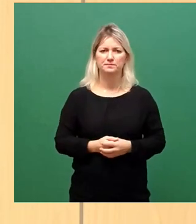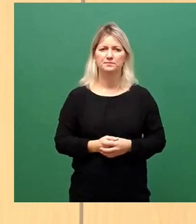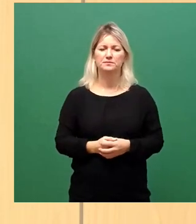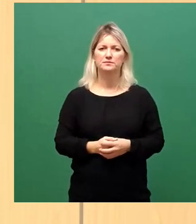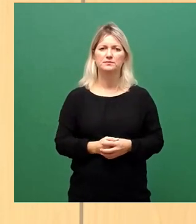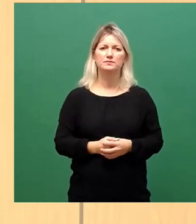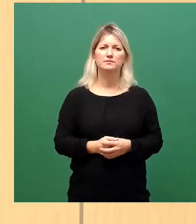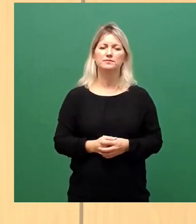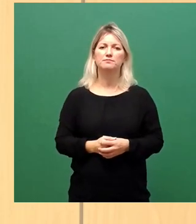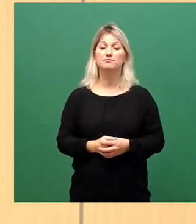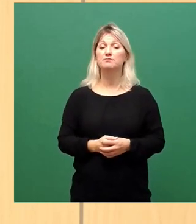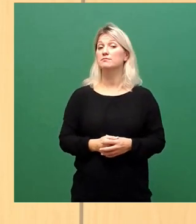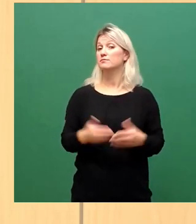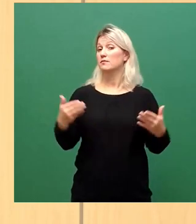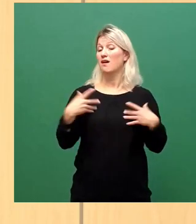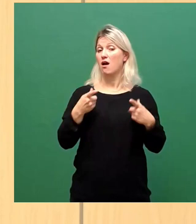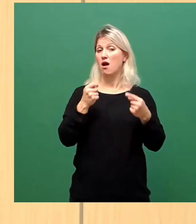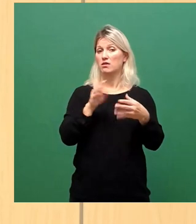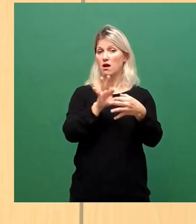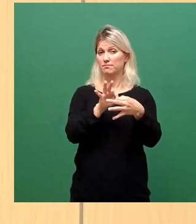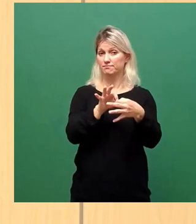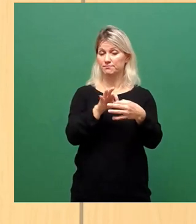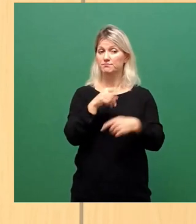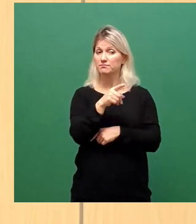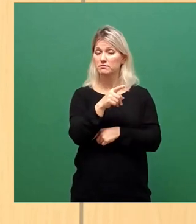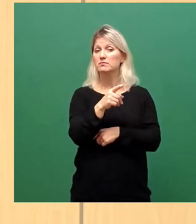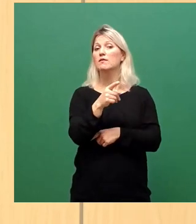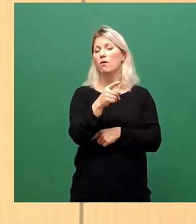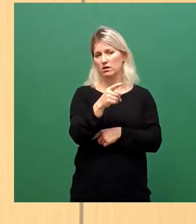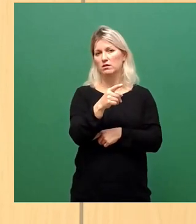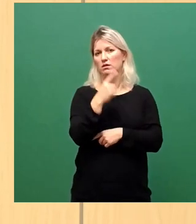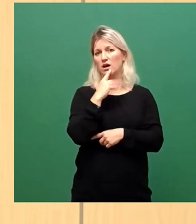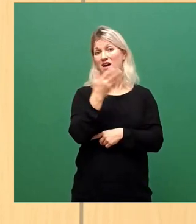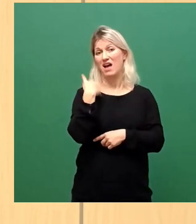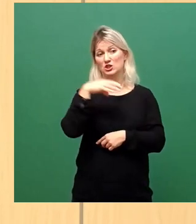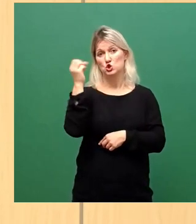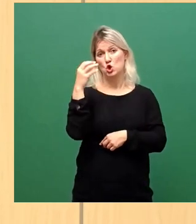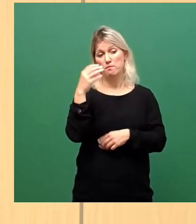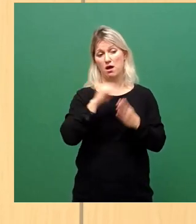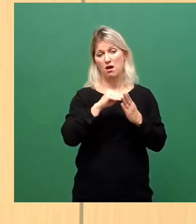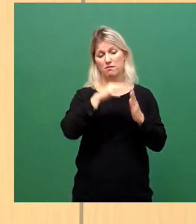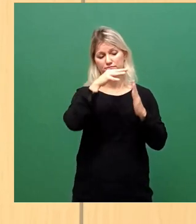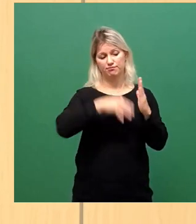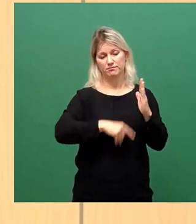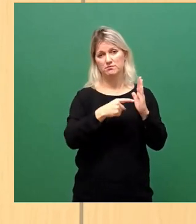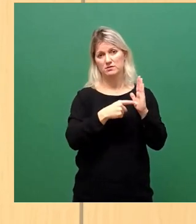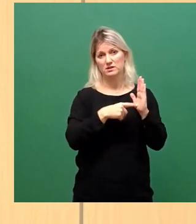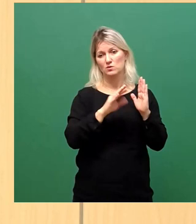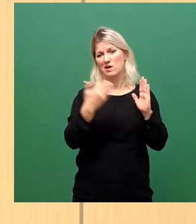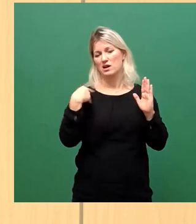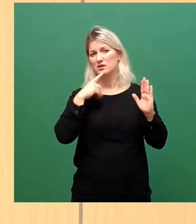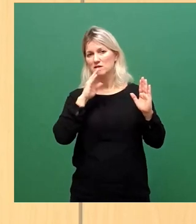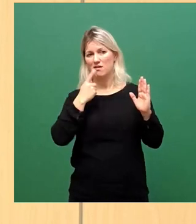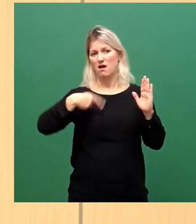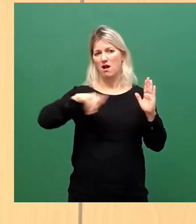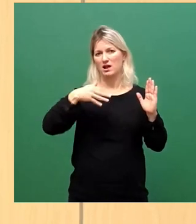Nun zum Antrag. Der Antrag hat eine lange Genese und wurde zu einer Zeit im Sommer gestellt, das wurde schon gesagt, als fast wir alle dachten, dass ich